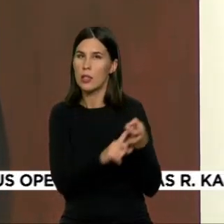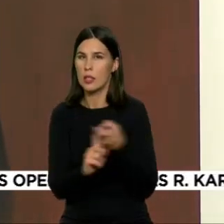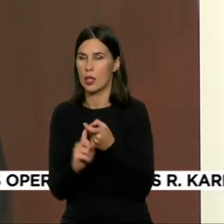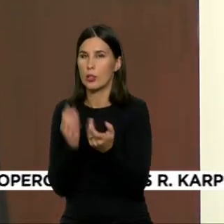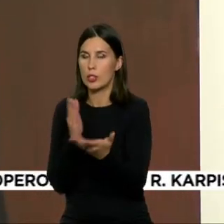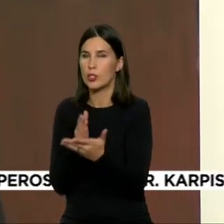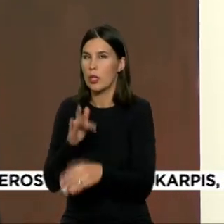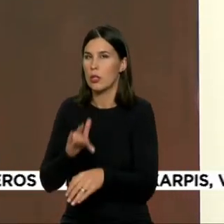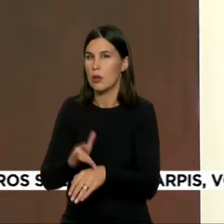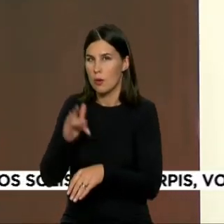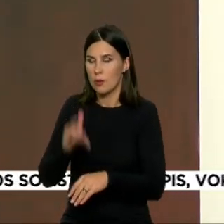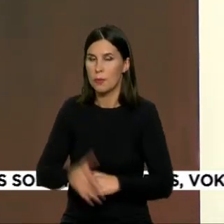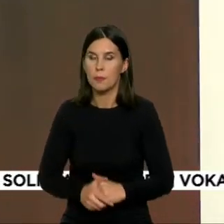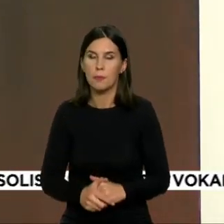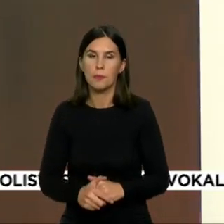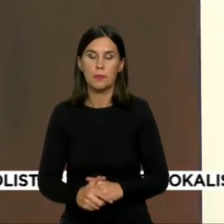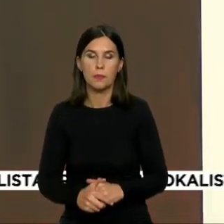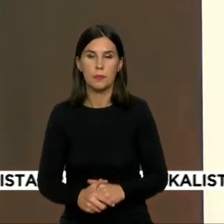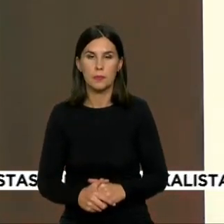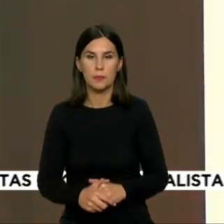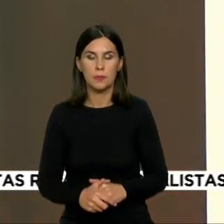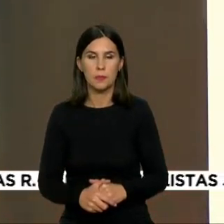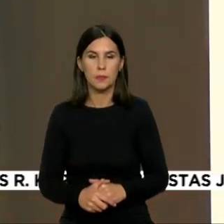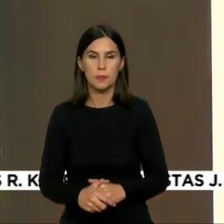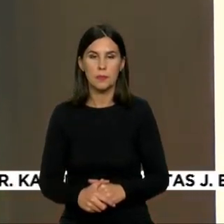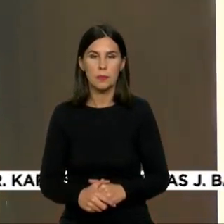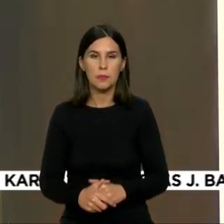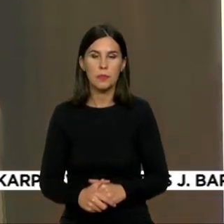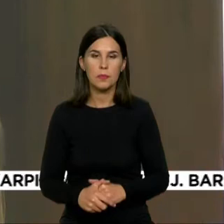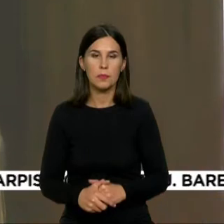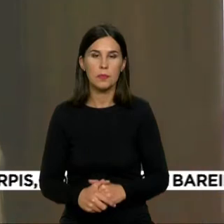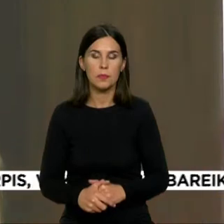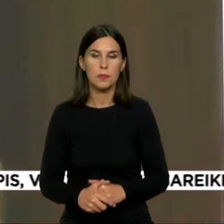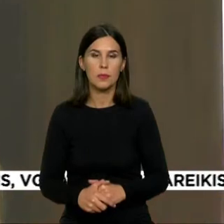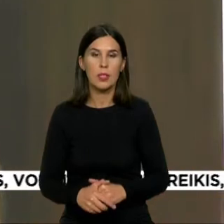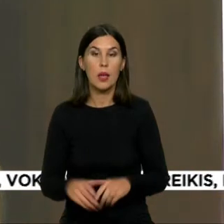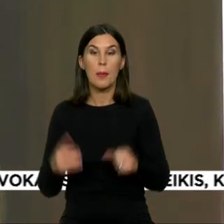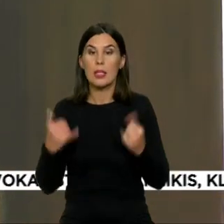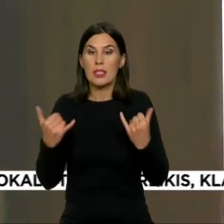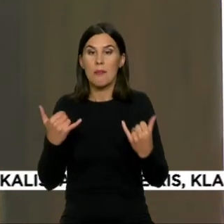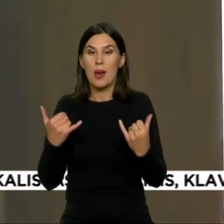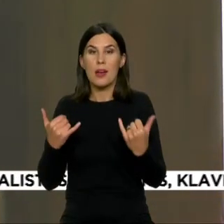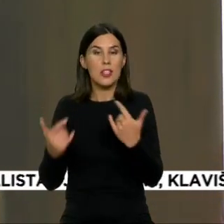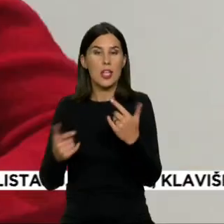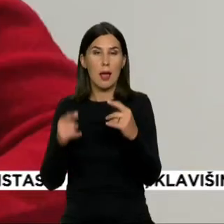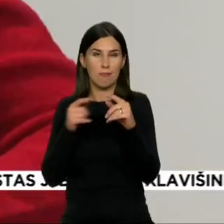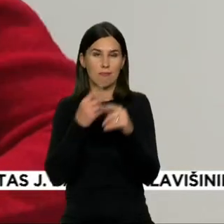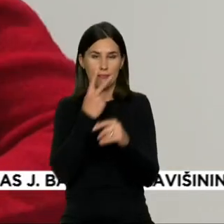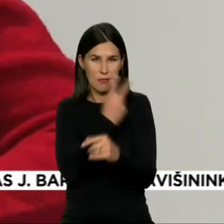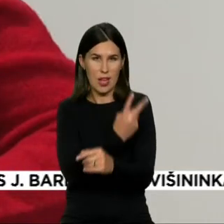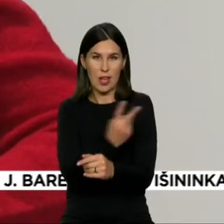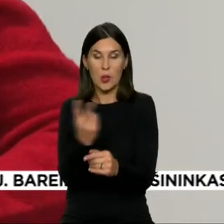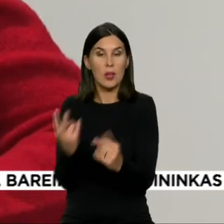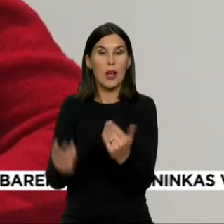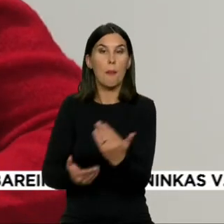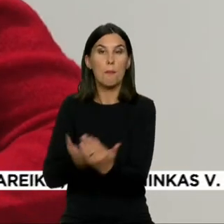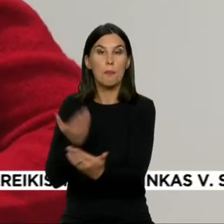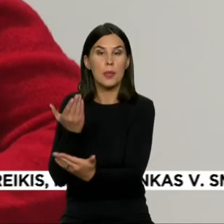menotyviniais tyrimais. Tai, ką mes pristatom dabar, čia yra, taip galima sakyti,